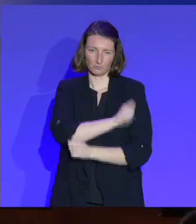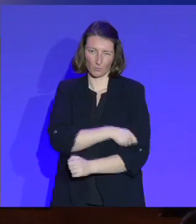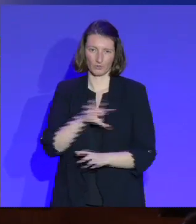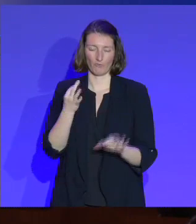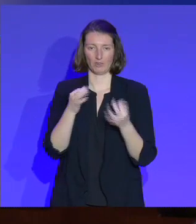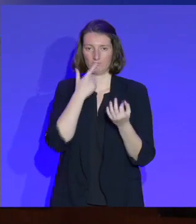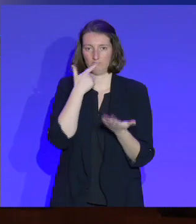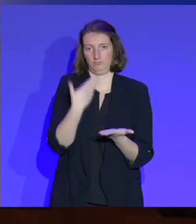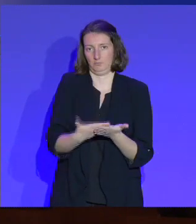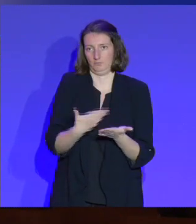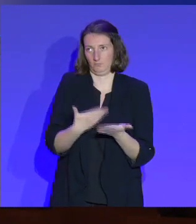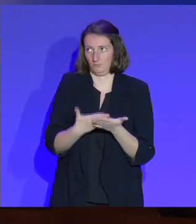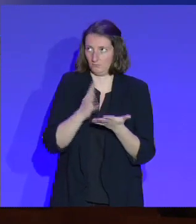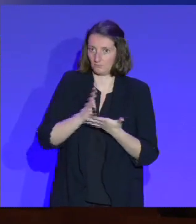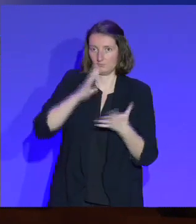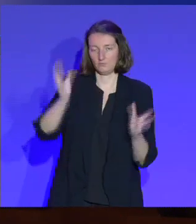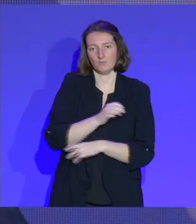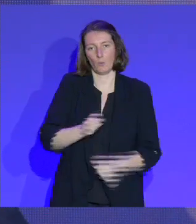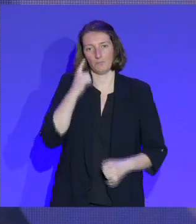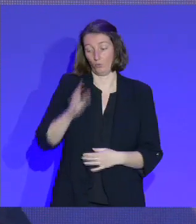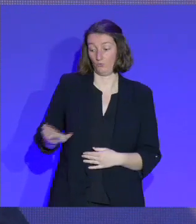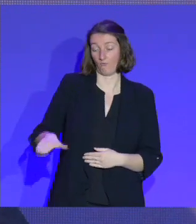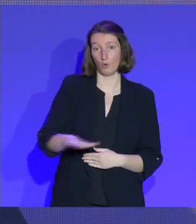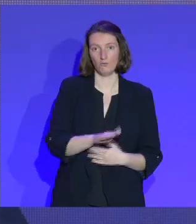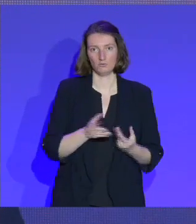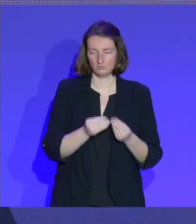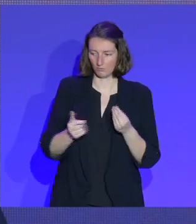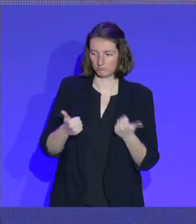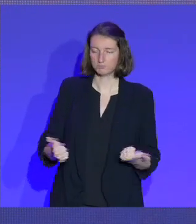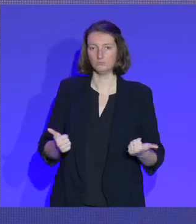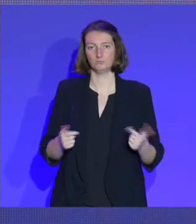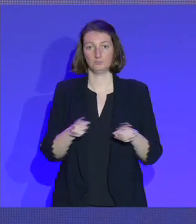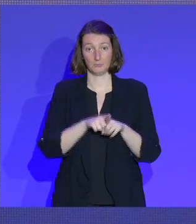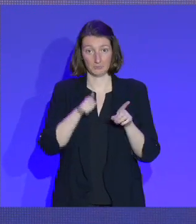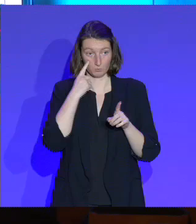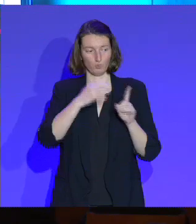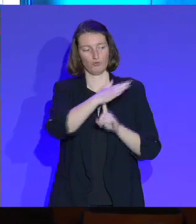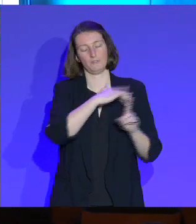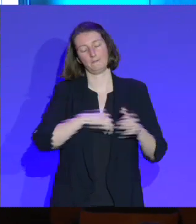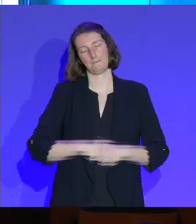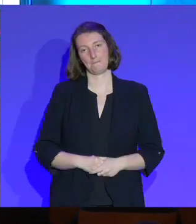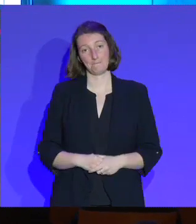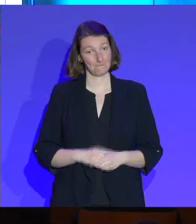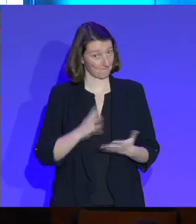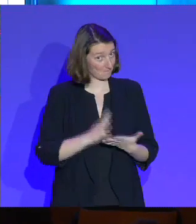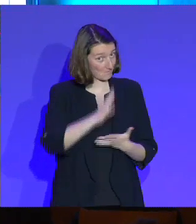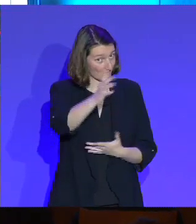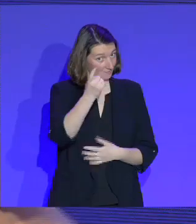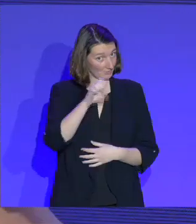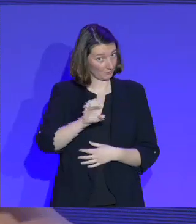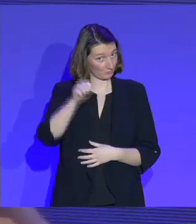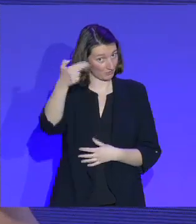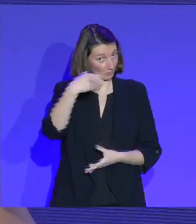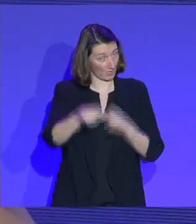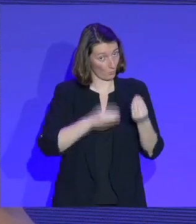serait un projet extraordinaire pour les enfants et un projet extraordinaire pour la société. Un projet éducation nationale ou